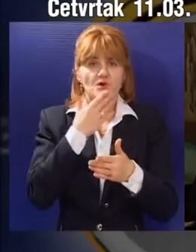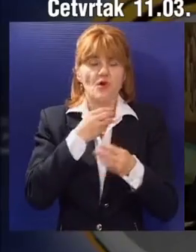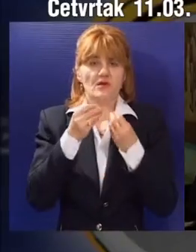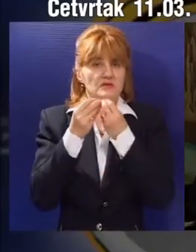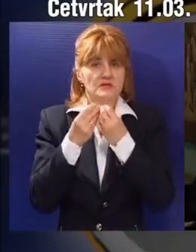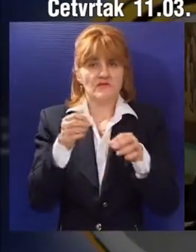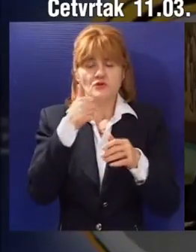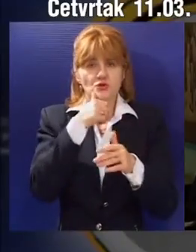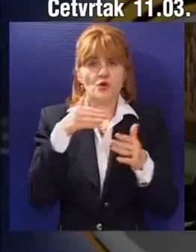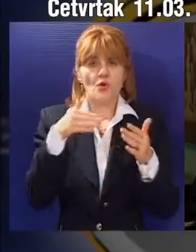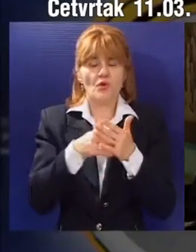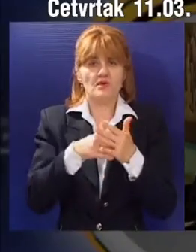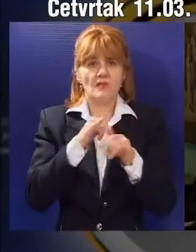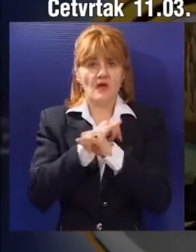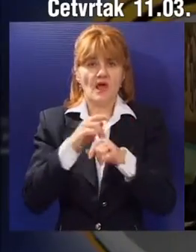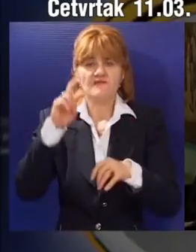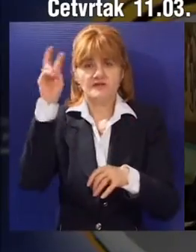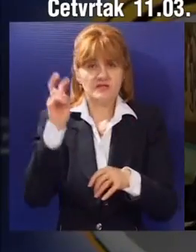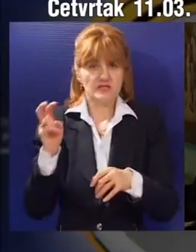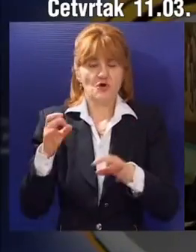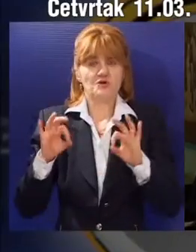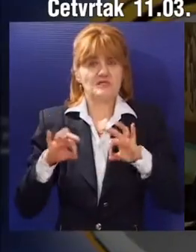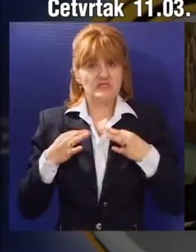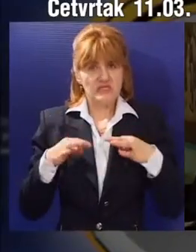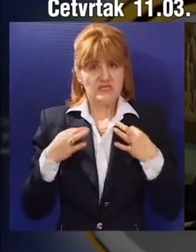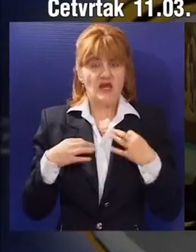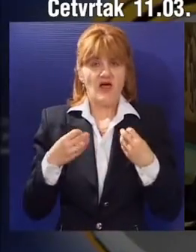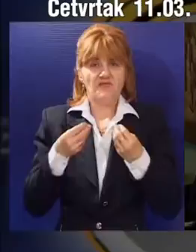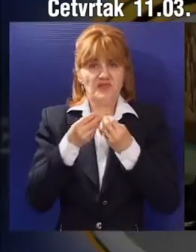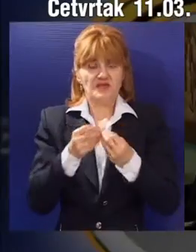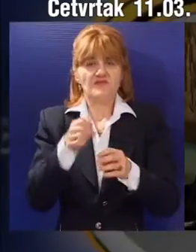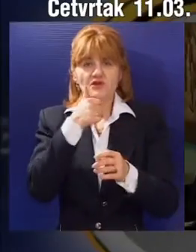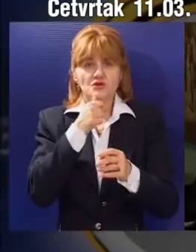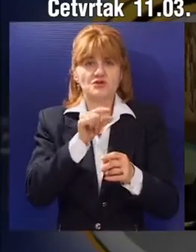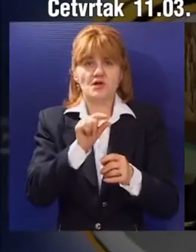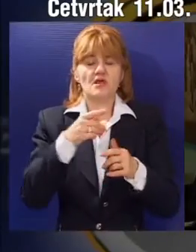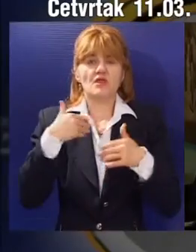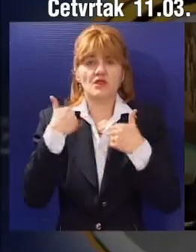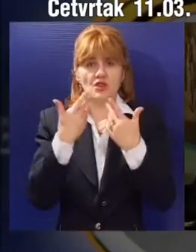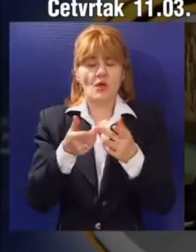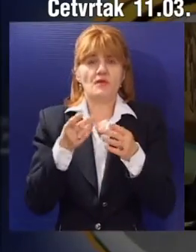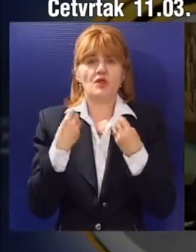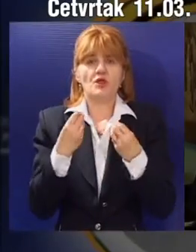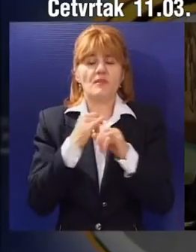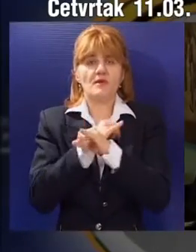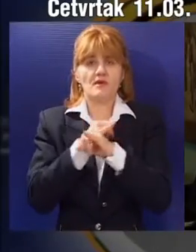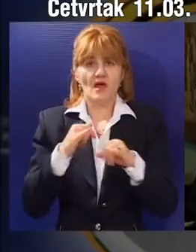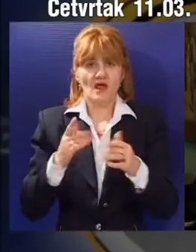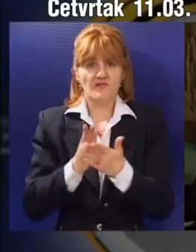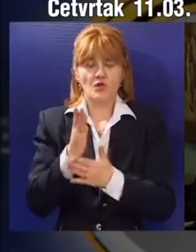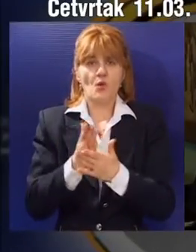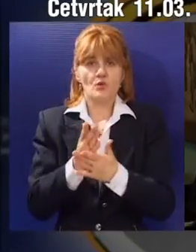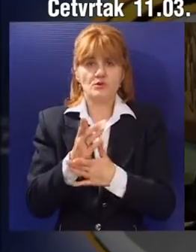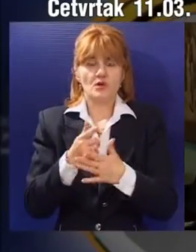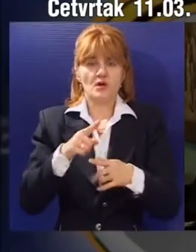preškolsko i sve ostale oblasti, socijalne zaštite, zdravstvo, znači da se obezbede s nekim optimumu sredstava koji će obezmeđenje naspetano funkcionisanje i pružanje